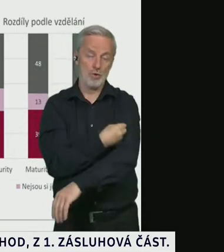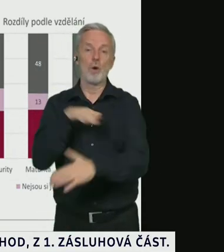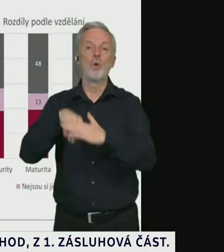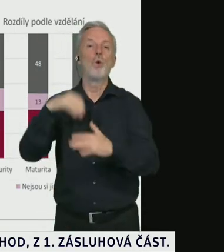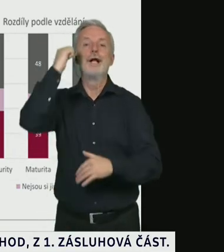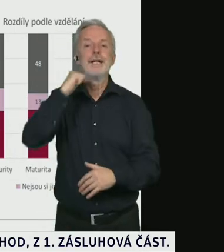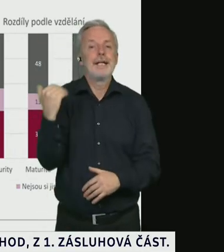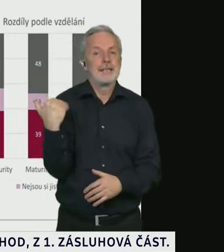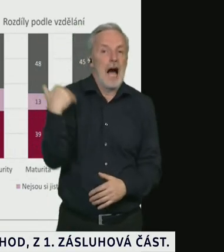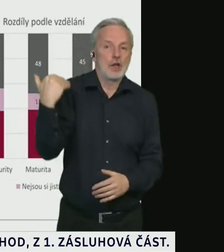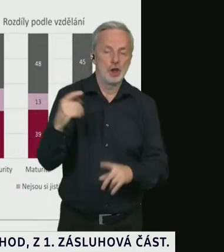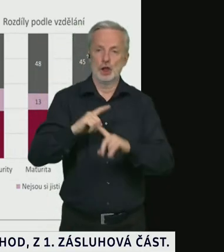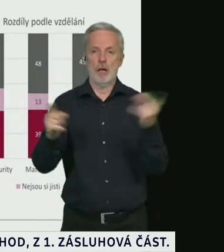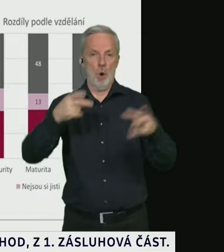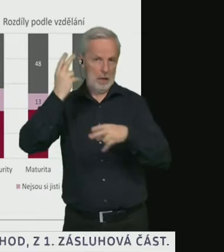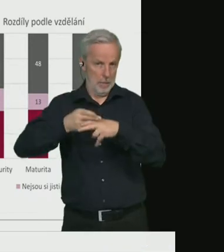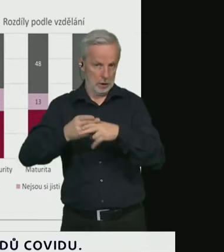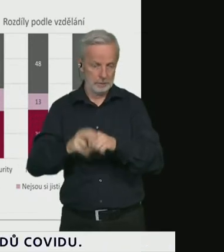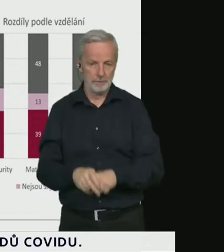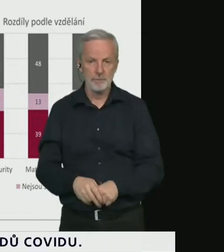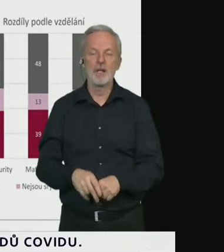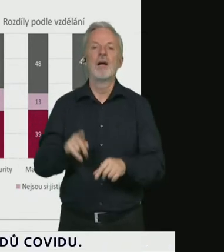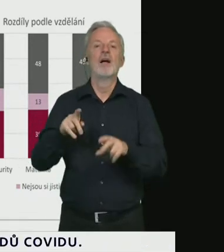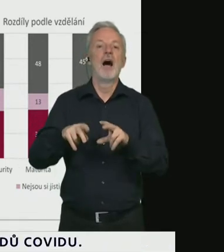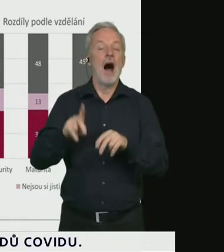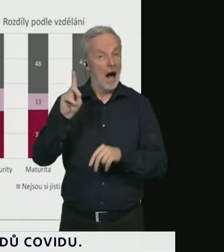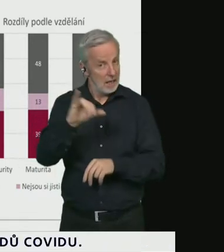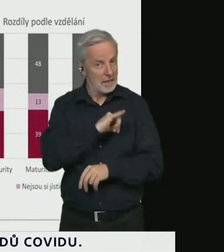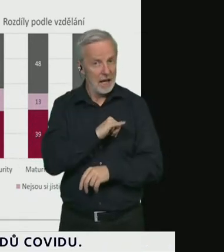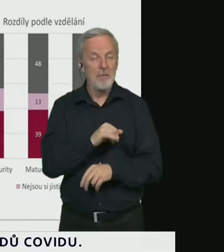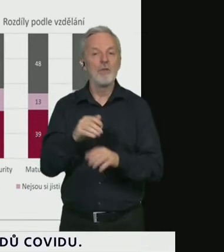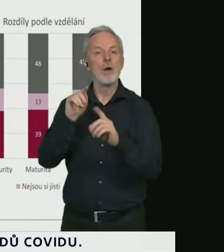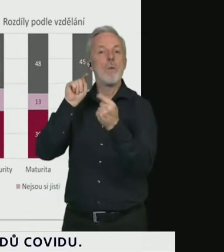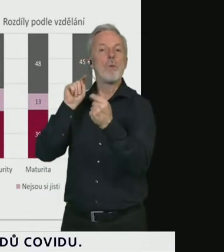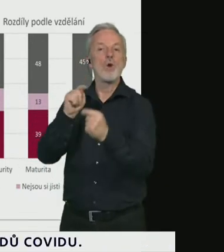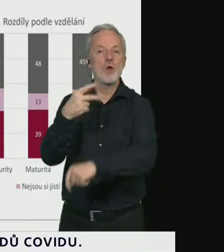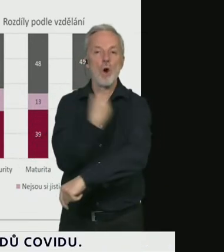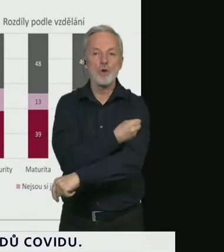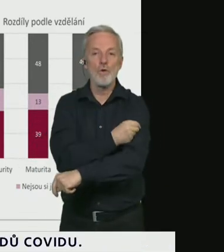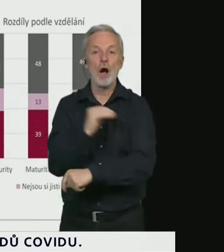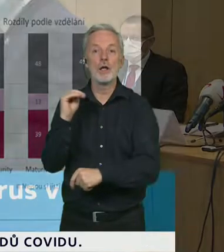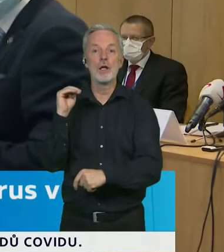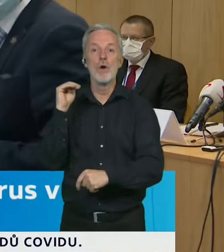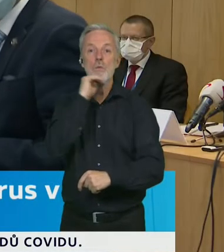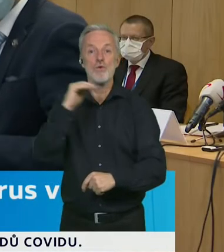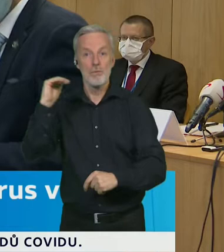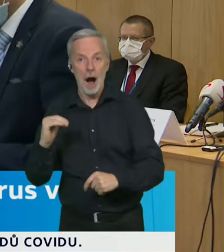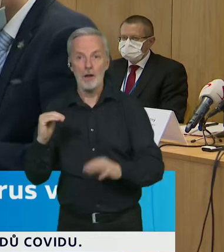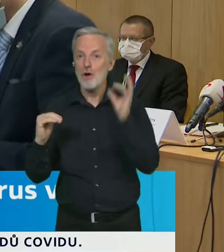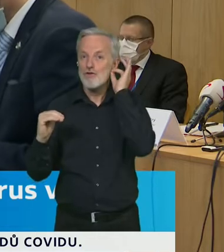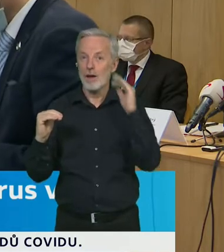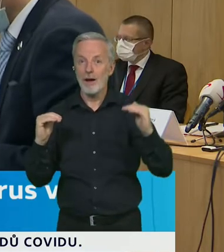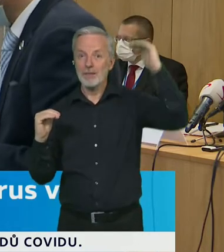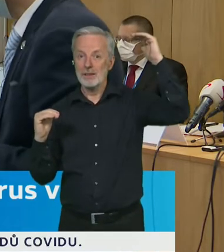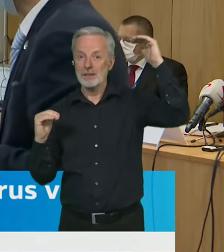Zdá se, že nedůvěru k očkování mají více ženy než muži. Tato tabulka vám bude k dispozici i